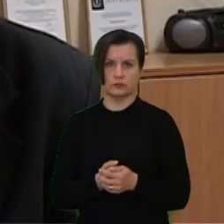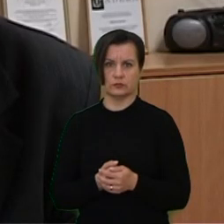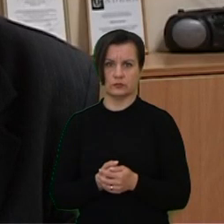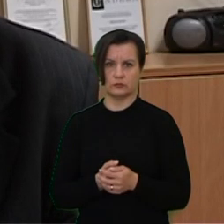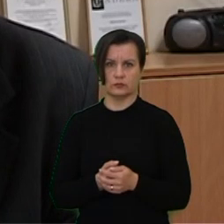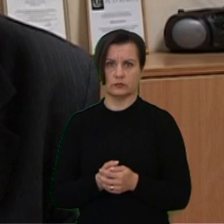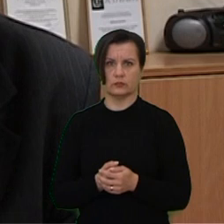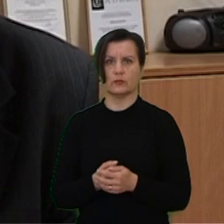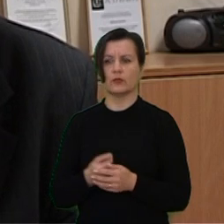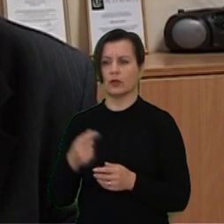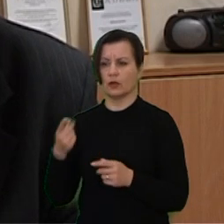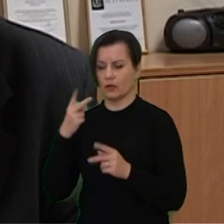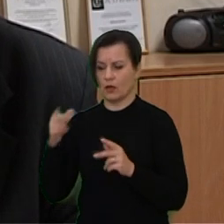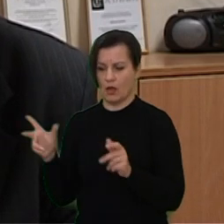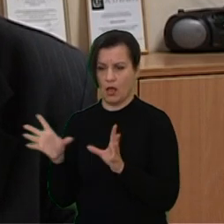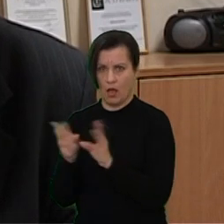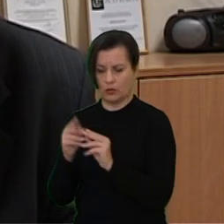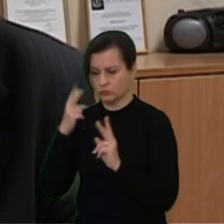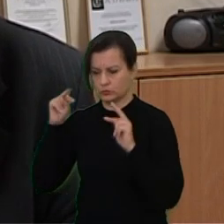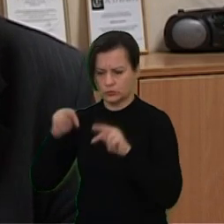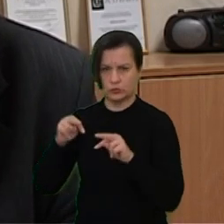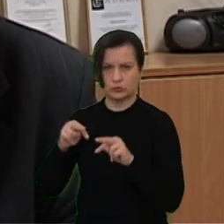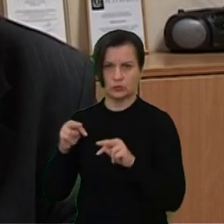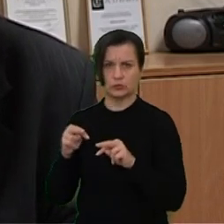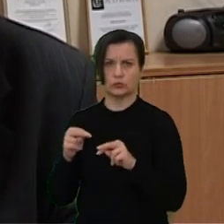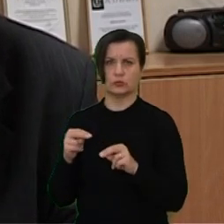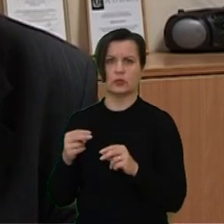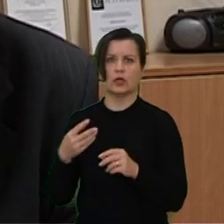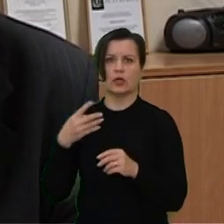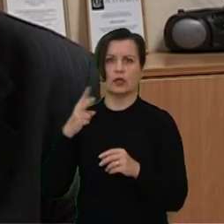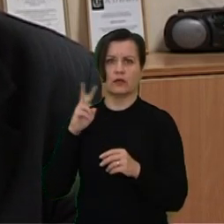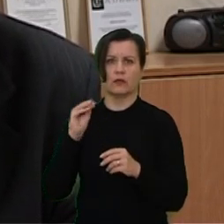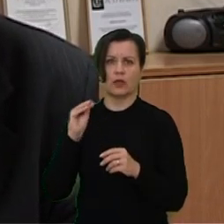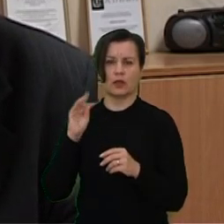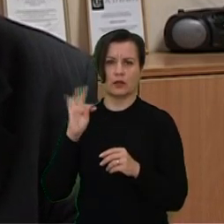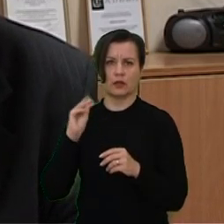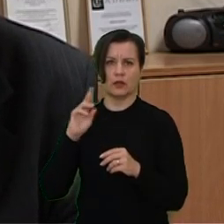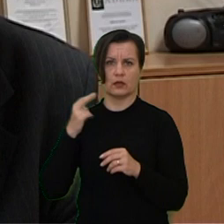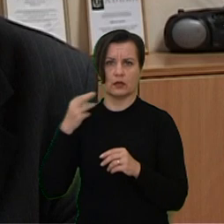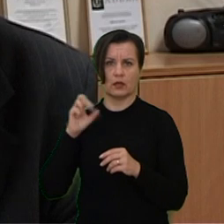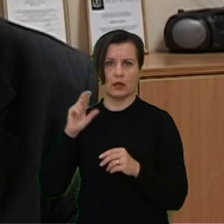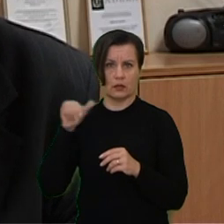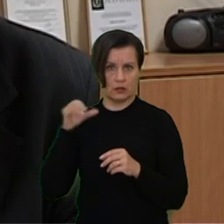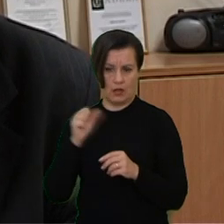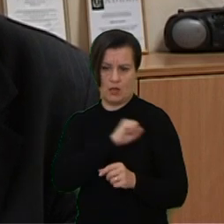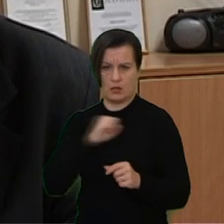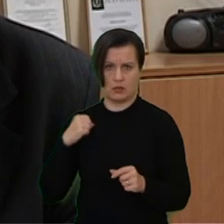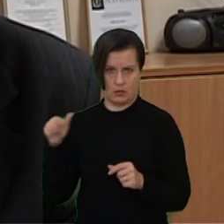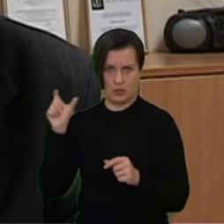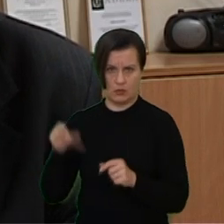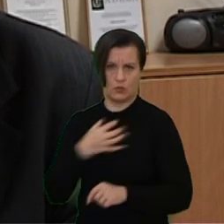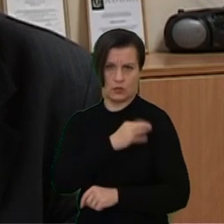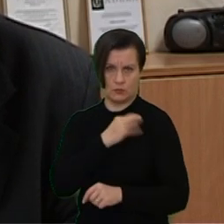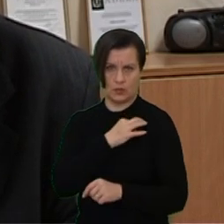Prižiūrint valtybiniamą maistą ir veterinarius gydytui, inspektoriui ir po to atliekama